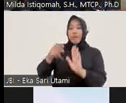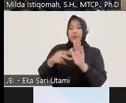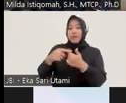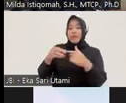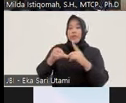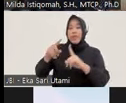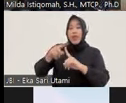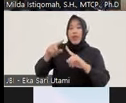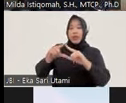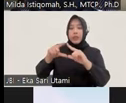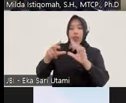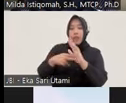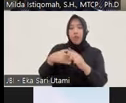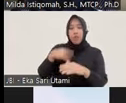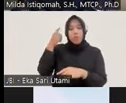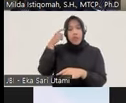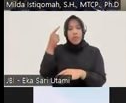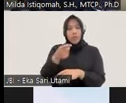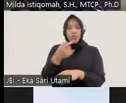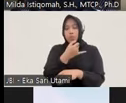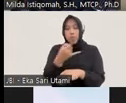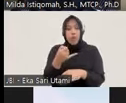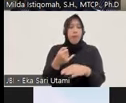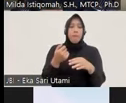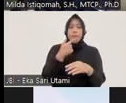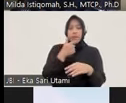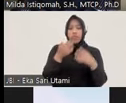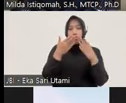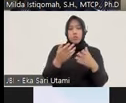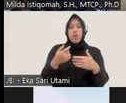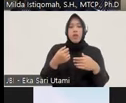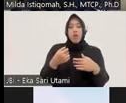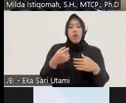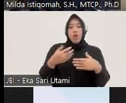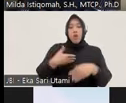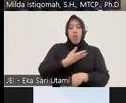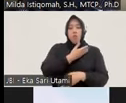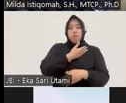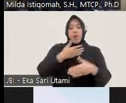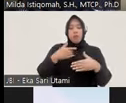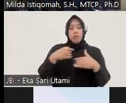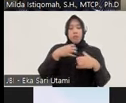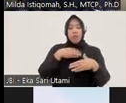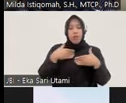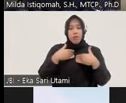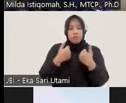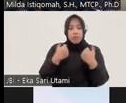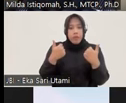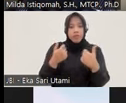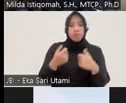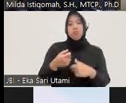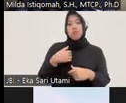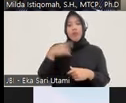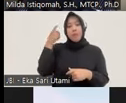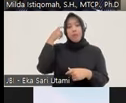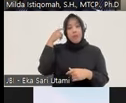pemulihan korban itu sendiri begitu nah ini yang ingin saya sampaikan mungkin ya persyaratan khusus untuk tindak